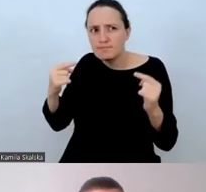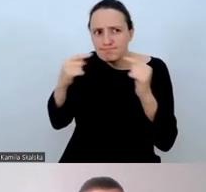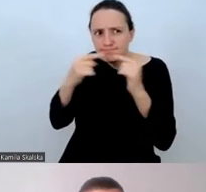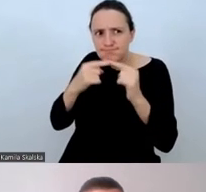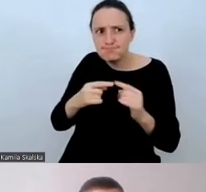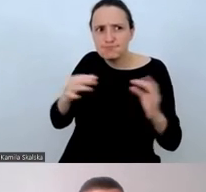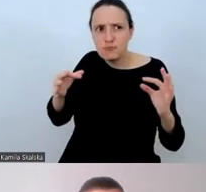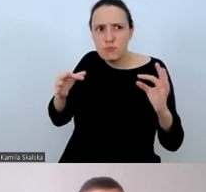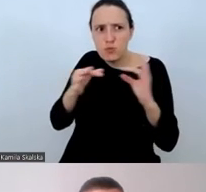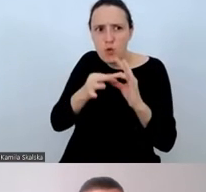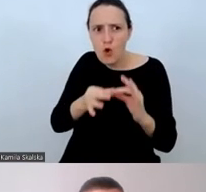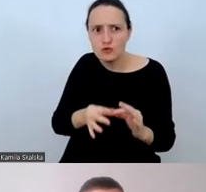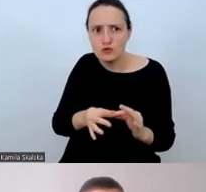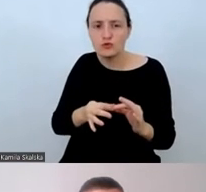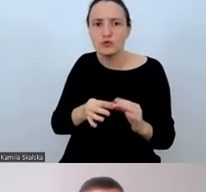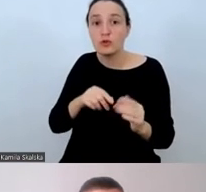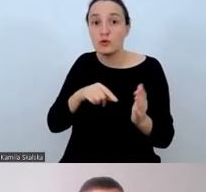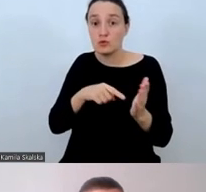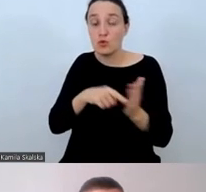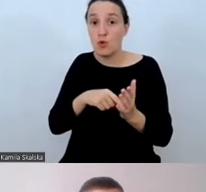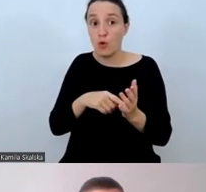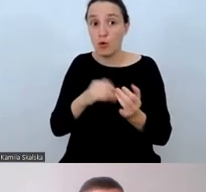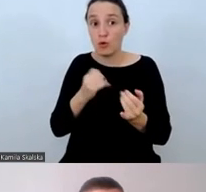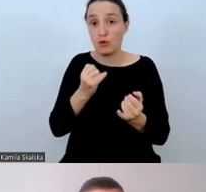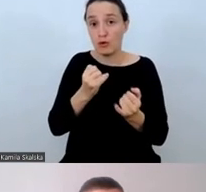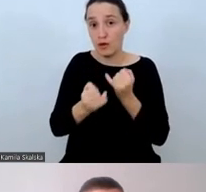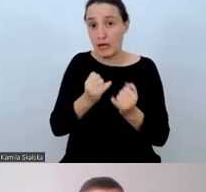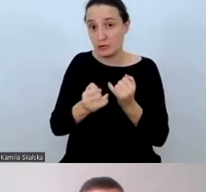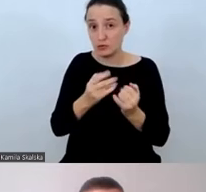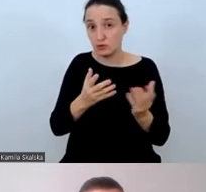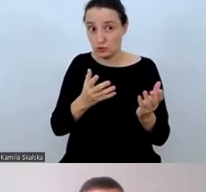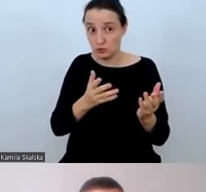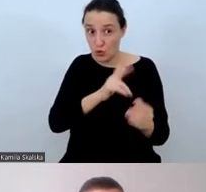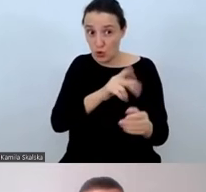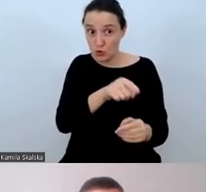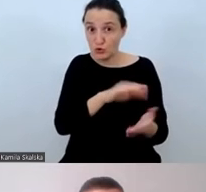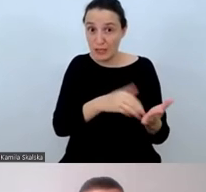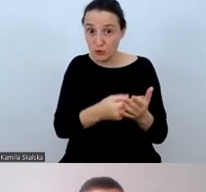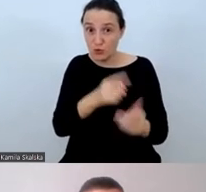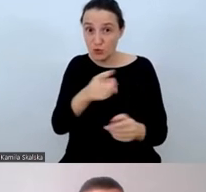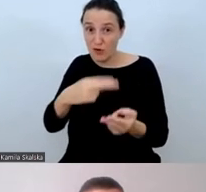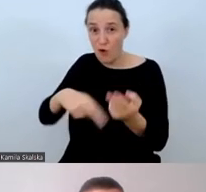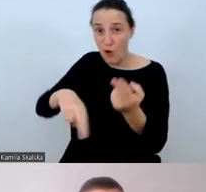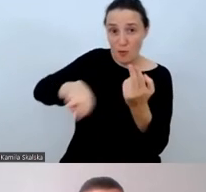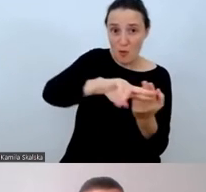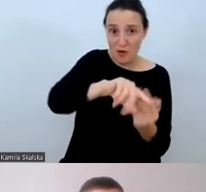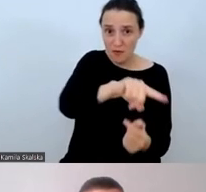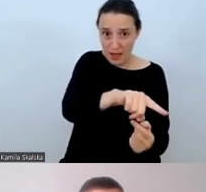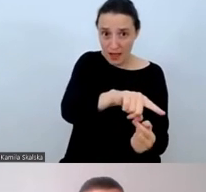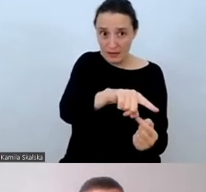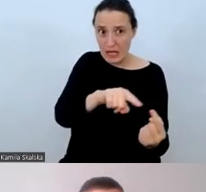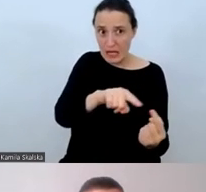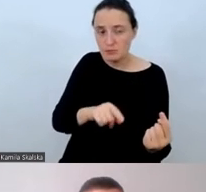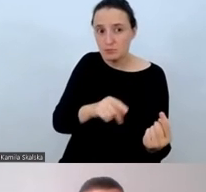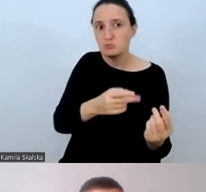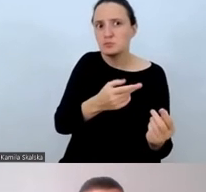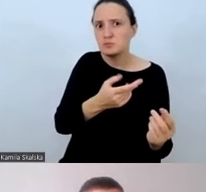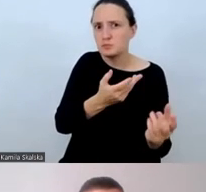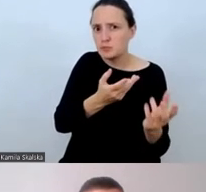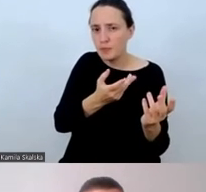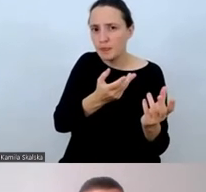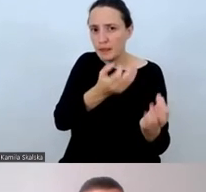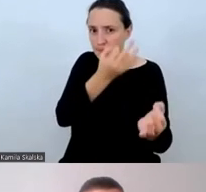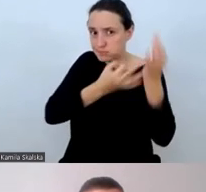A zatem, gdy ktoś mówi coś w odpowiedzi do drugiej strony, to tłumacz